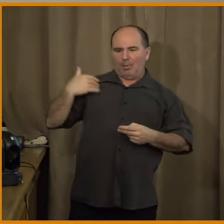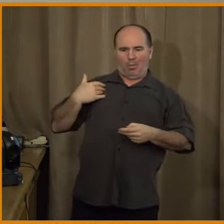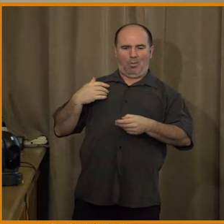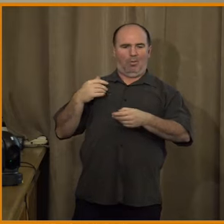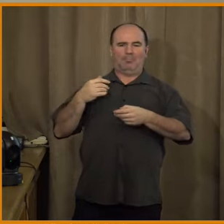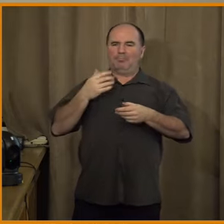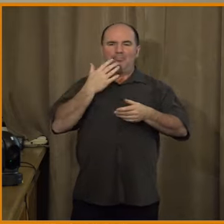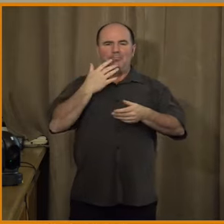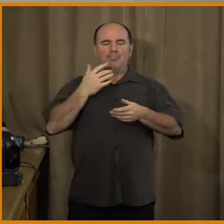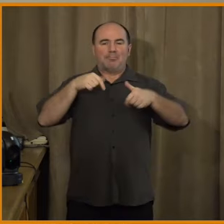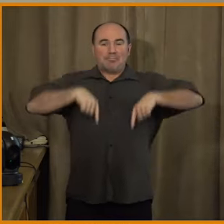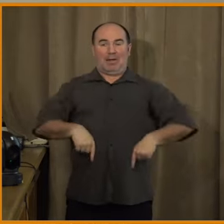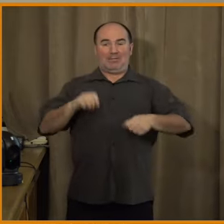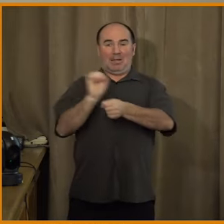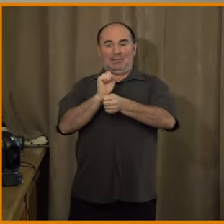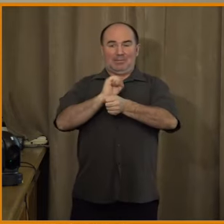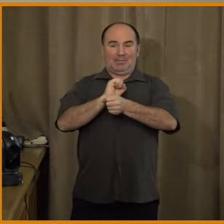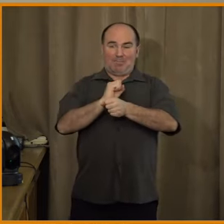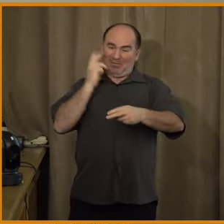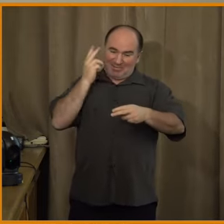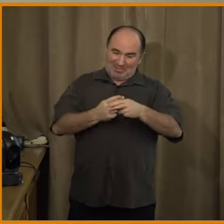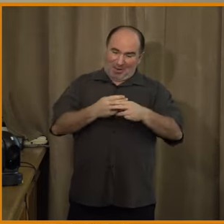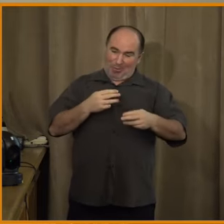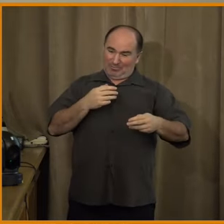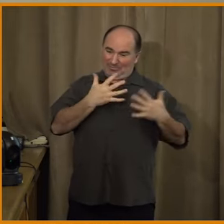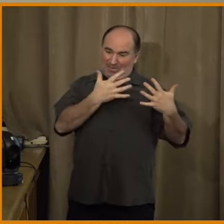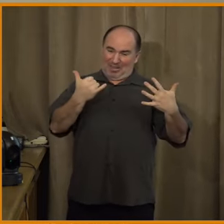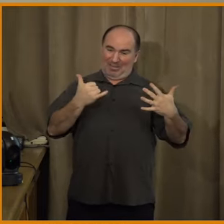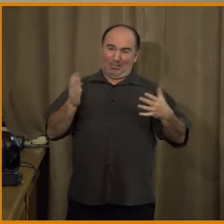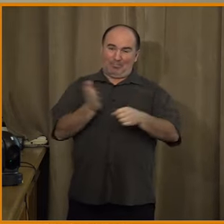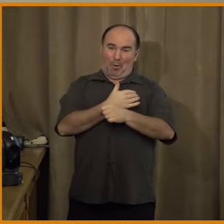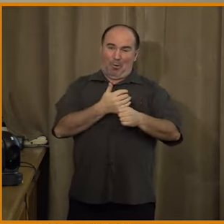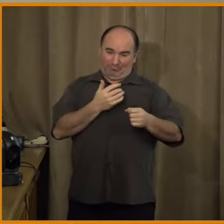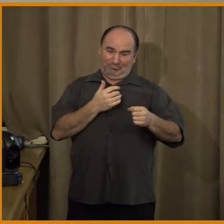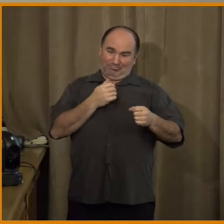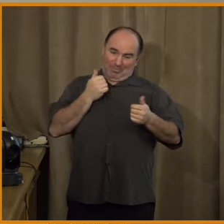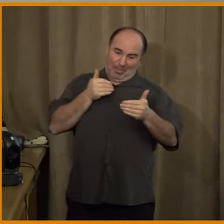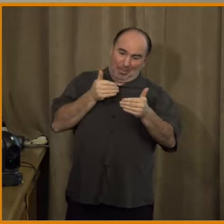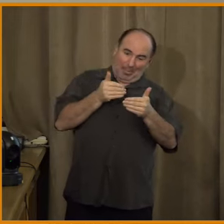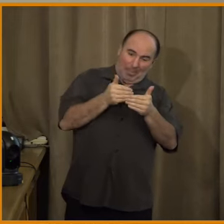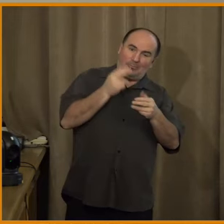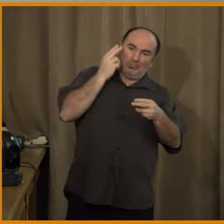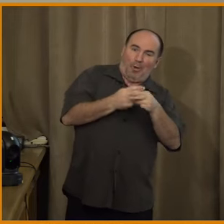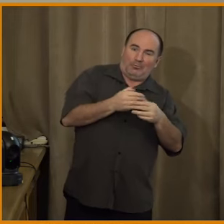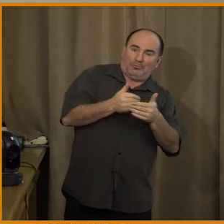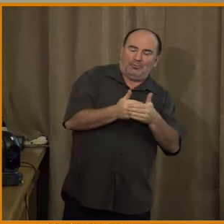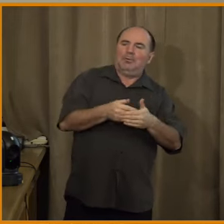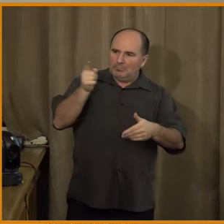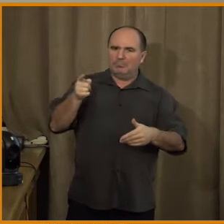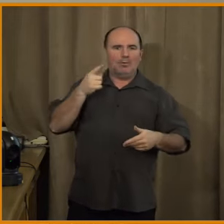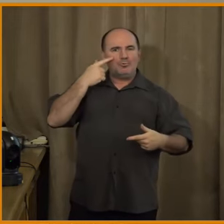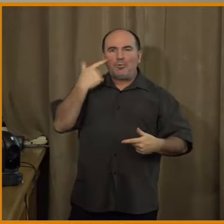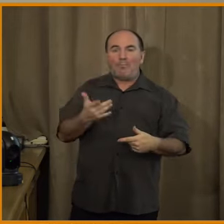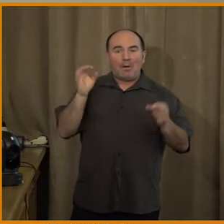Václava Klauze po amnesty. To je opravdu jako rekordní minimum. Takže si myslím, že snahá přesvědčit veřejnost, ze